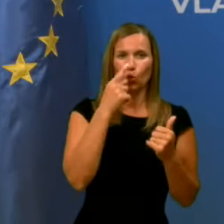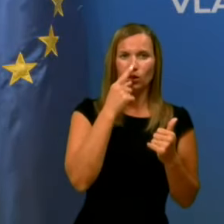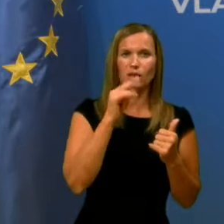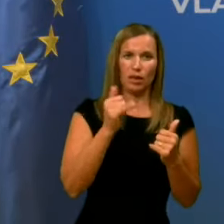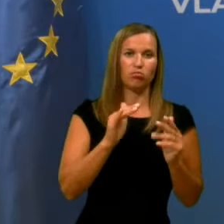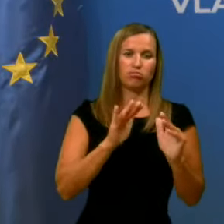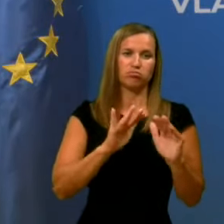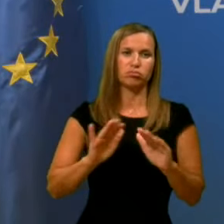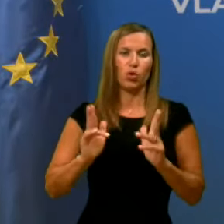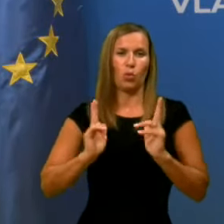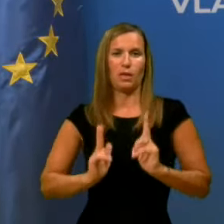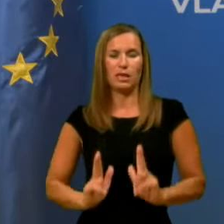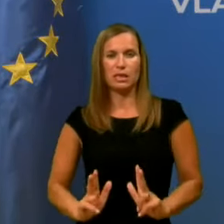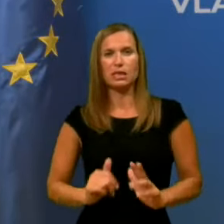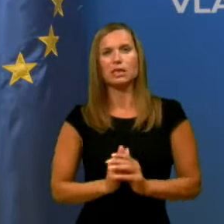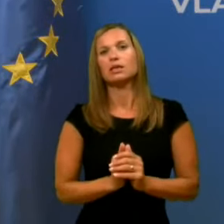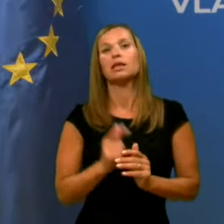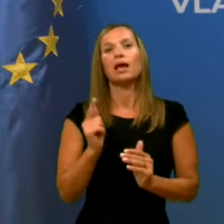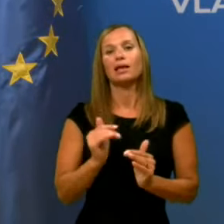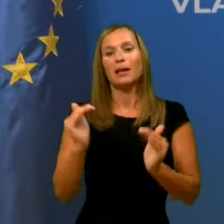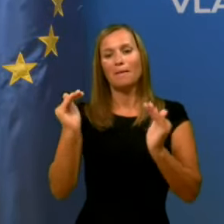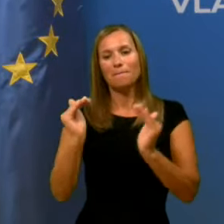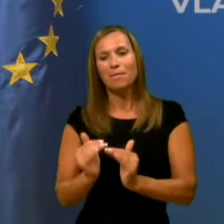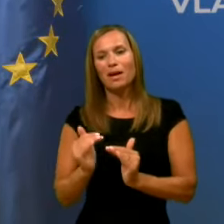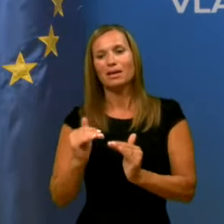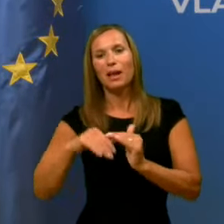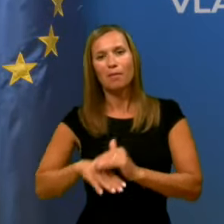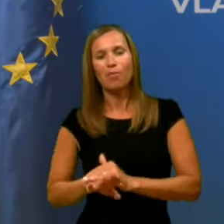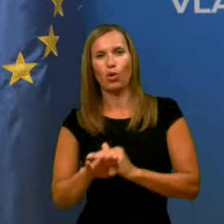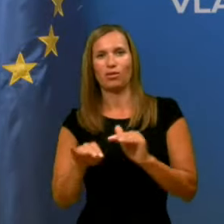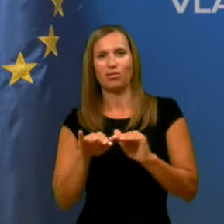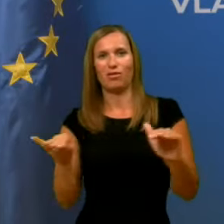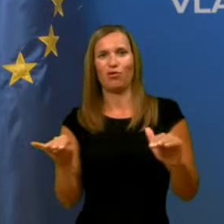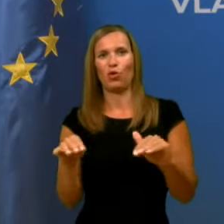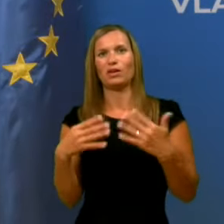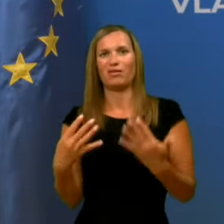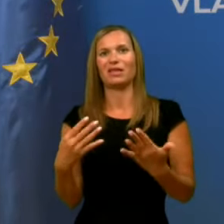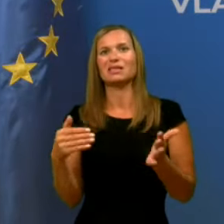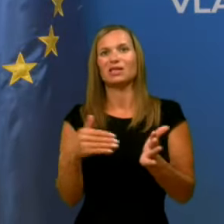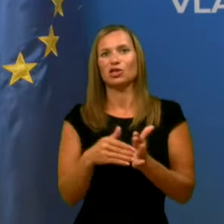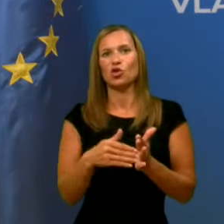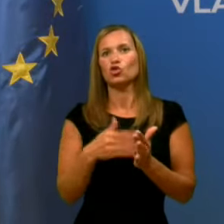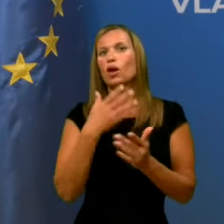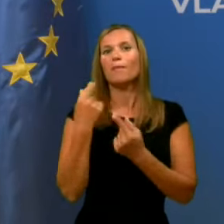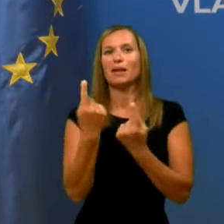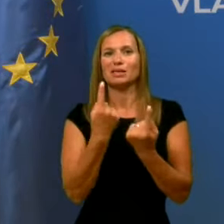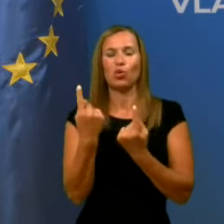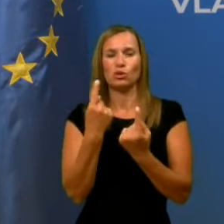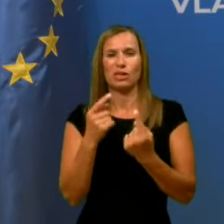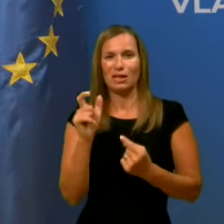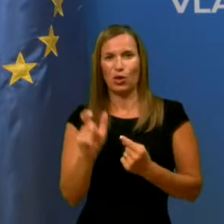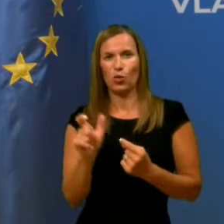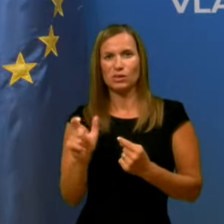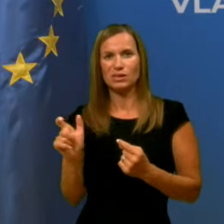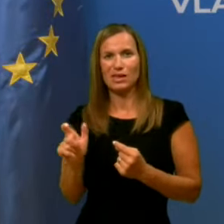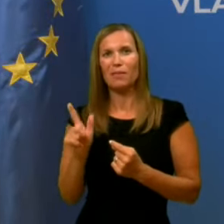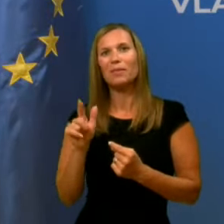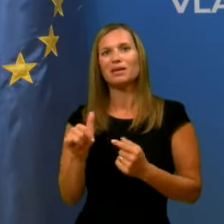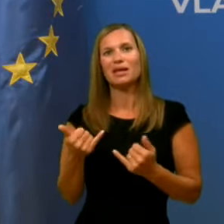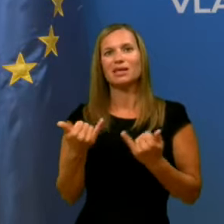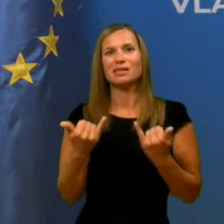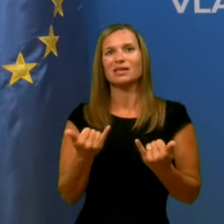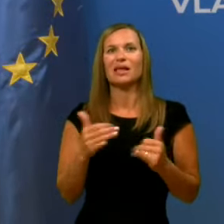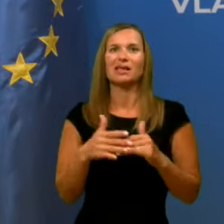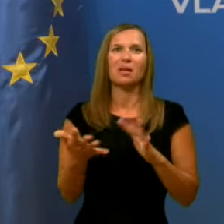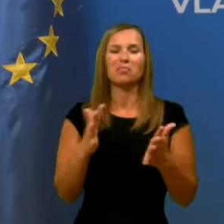in padla pod nivo 90 tisoč brez poseljnih oseb in je trenutno na okoli